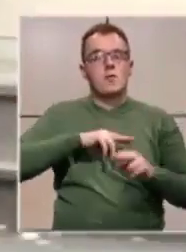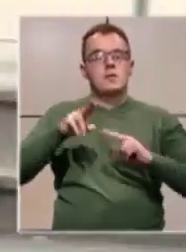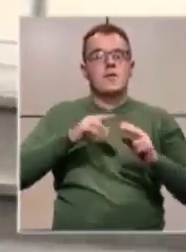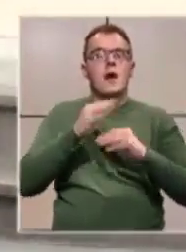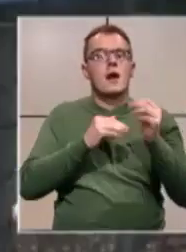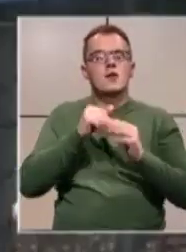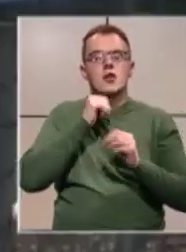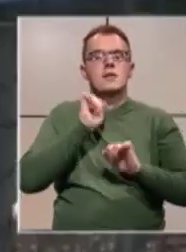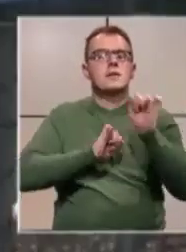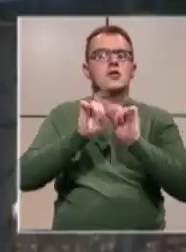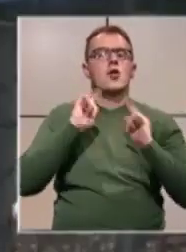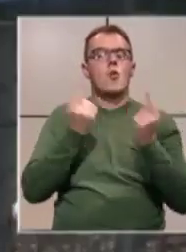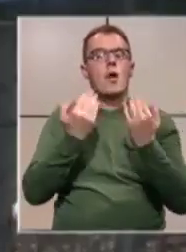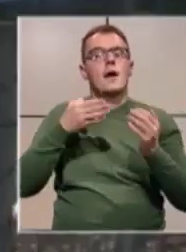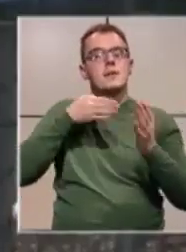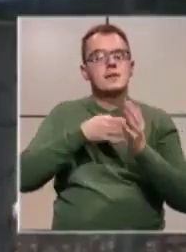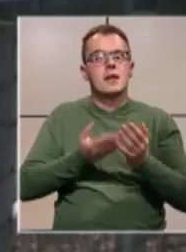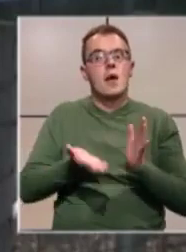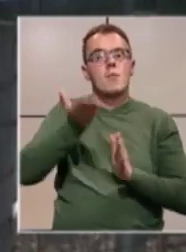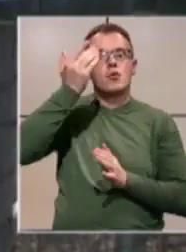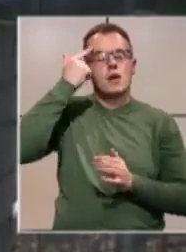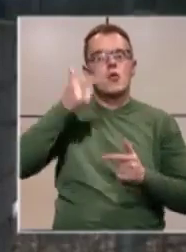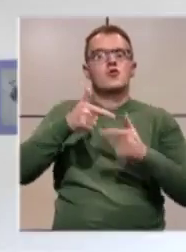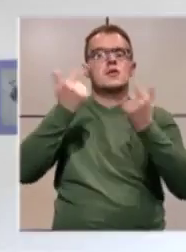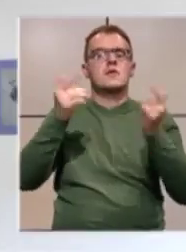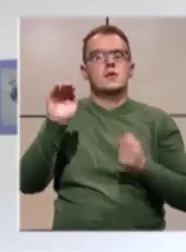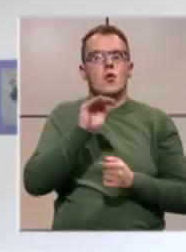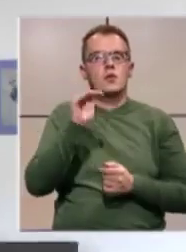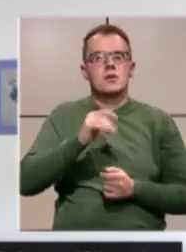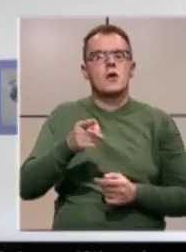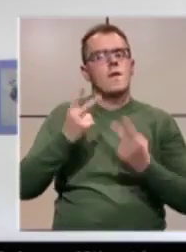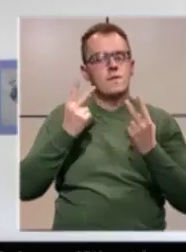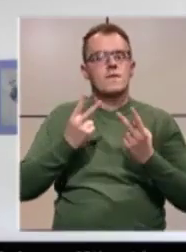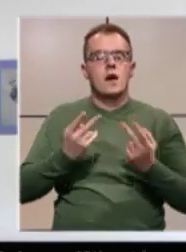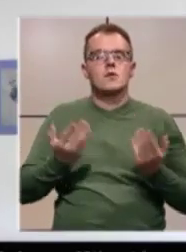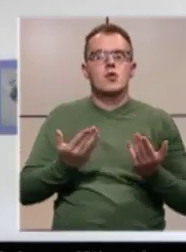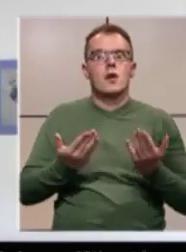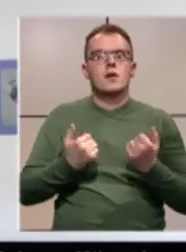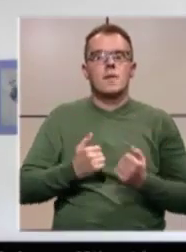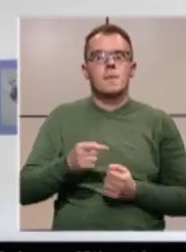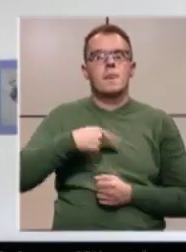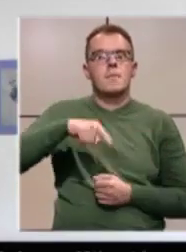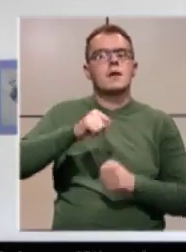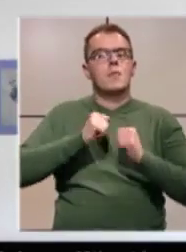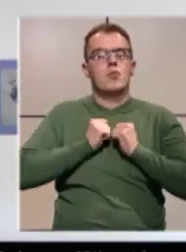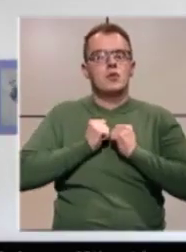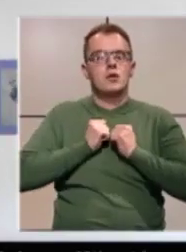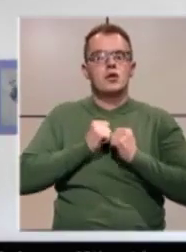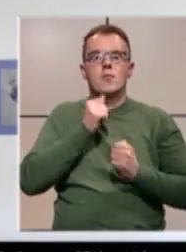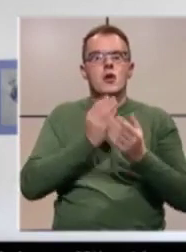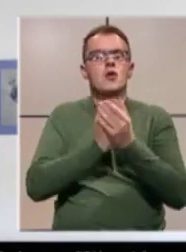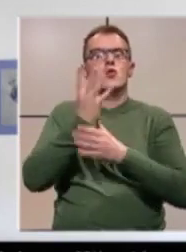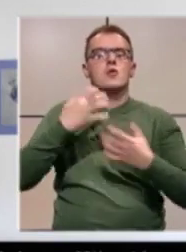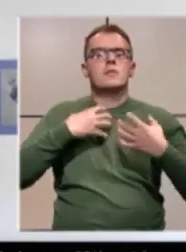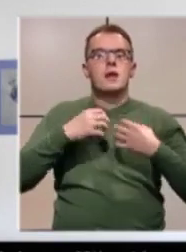građanja i zaštite okoliša, a ciljima je podizanje ekološke svijesti kod djece. Vrlo je bitno da mi podržimo kroz